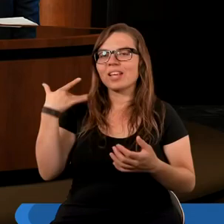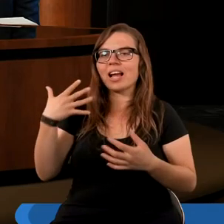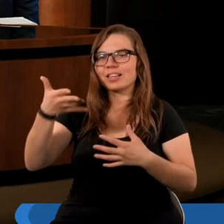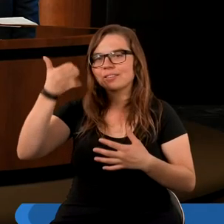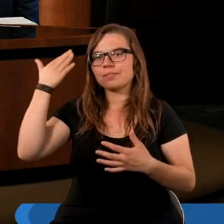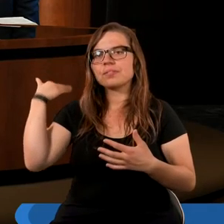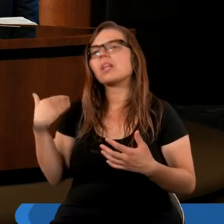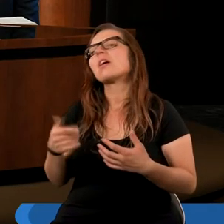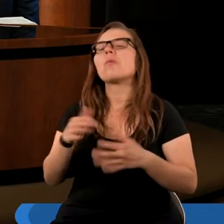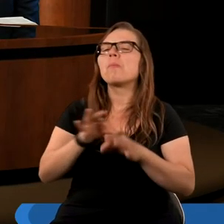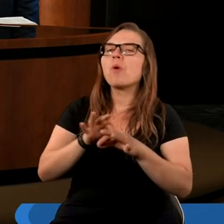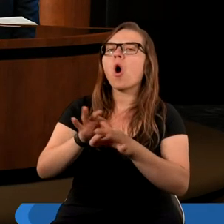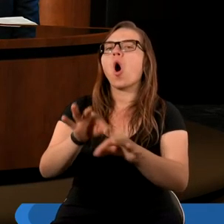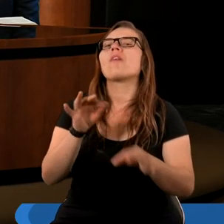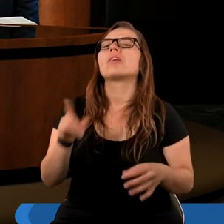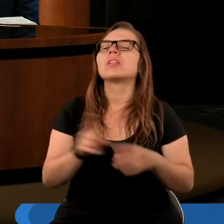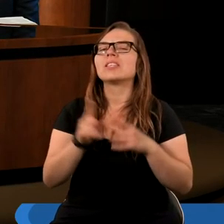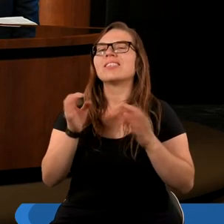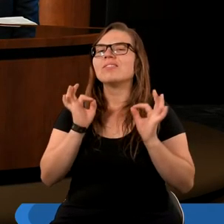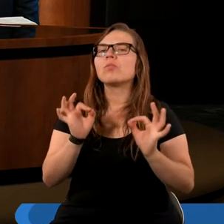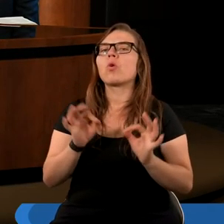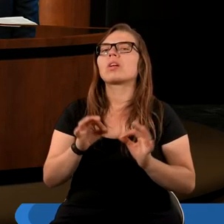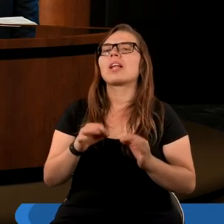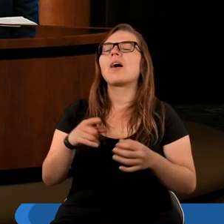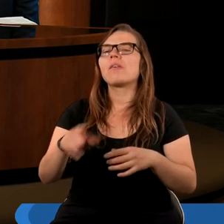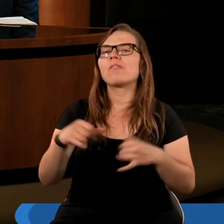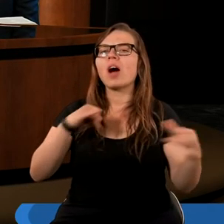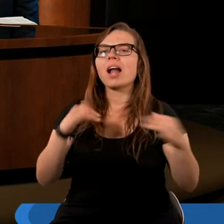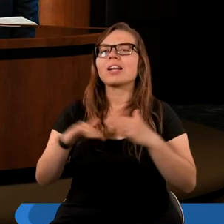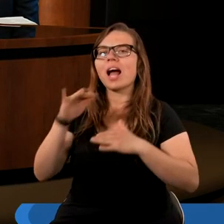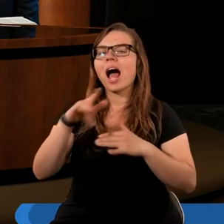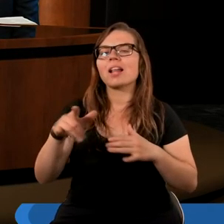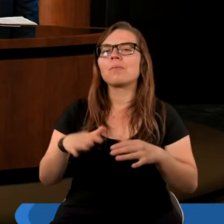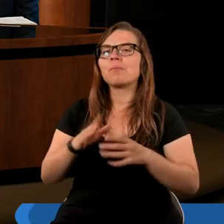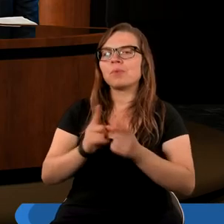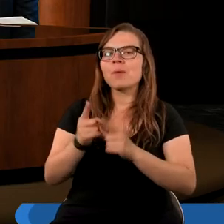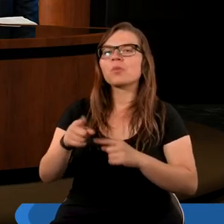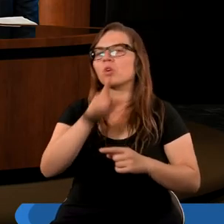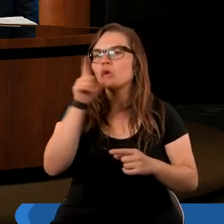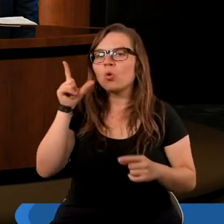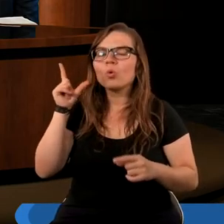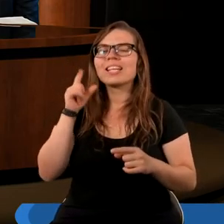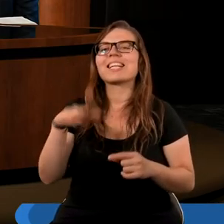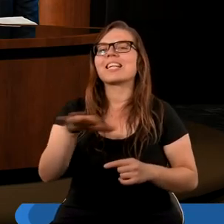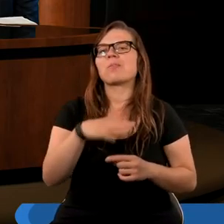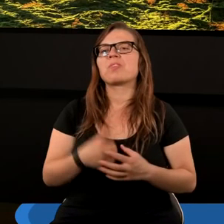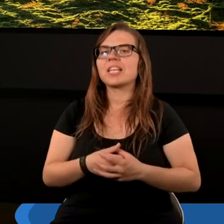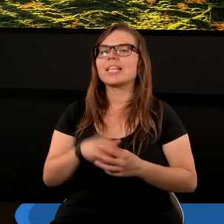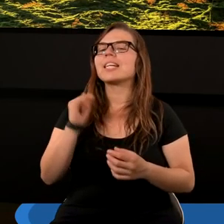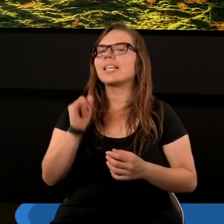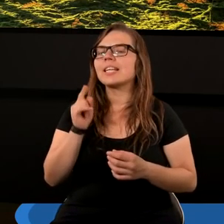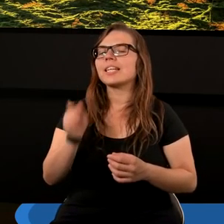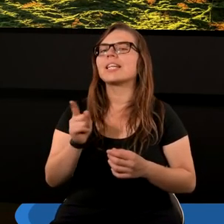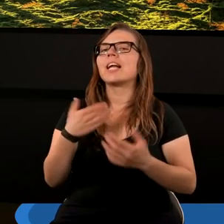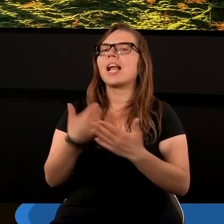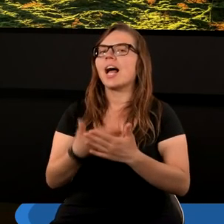prowadził jurysdykcyjną władzę nad sumieniami ludzkimi. I